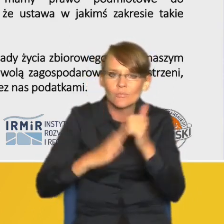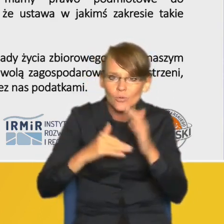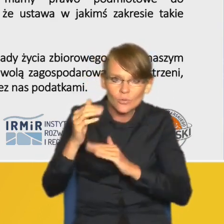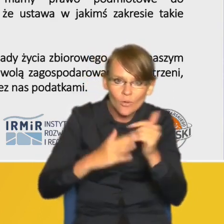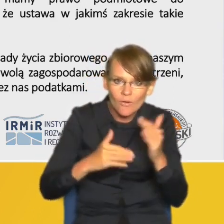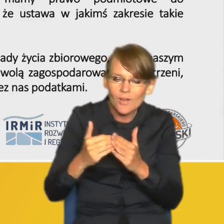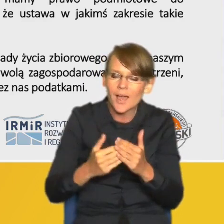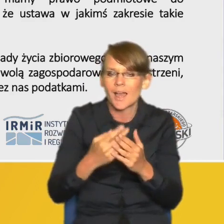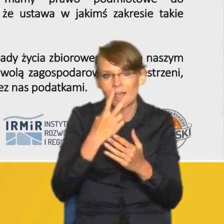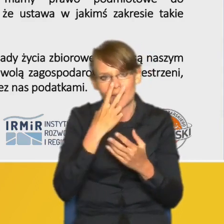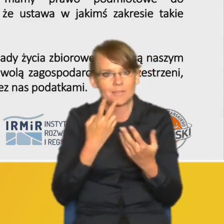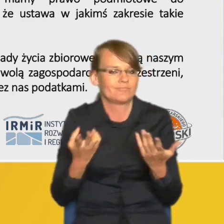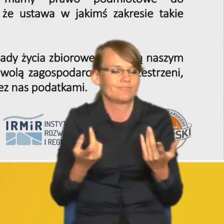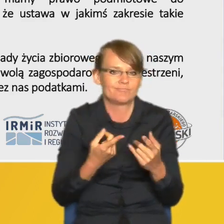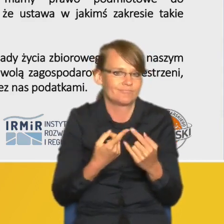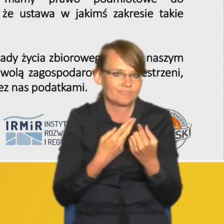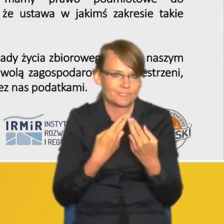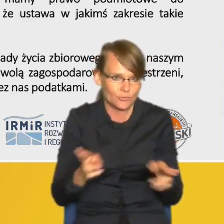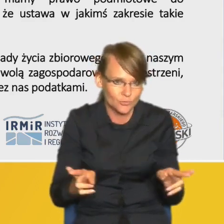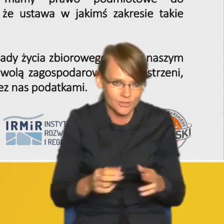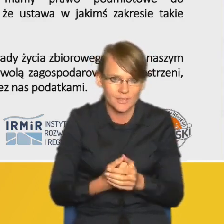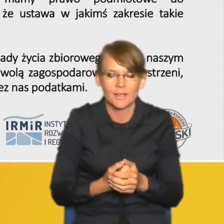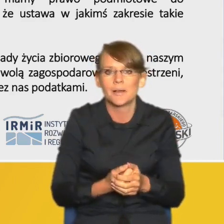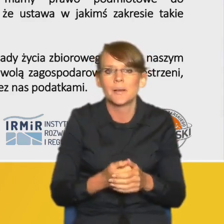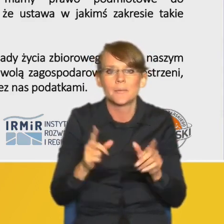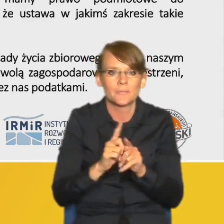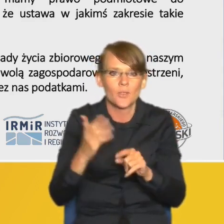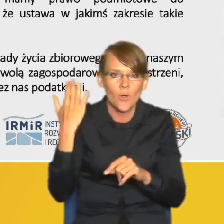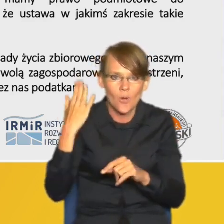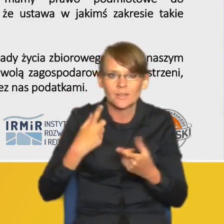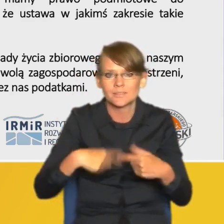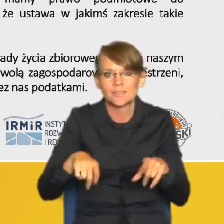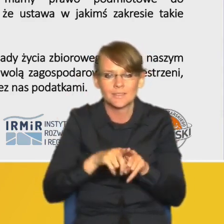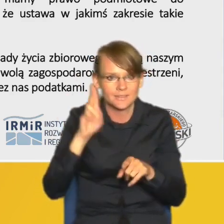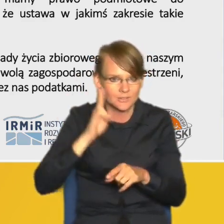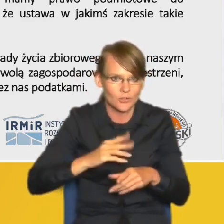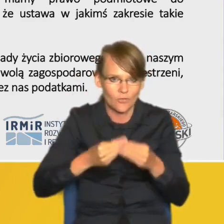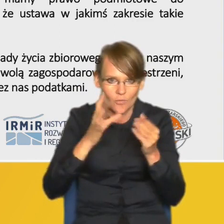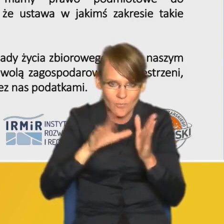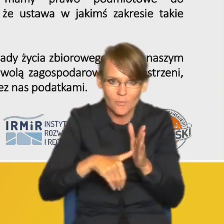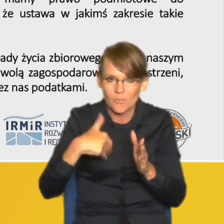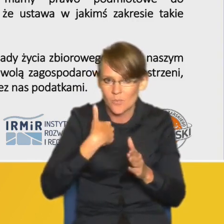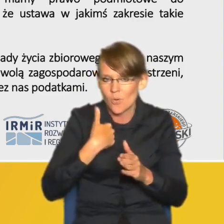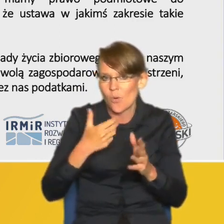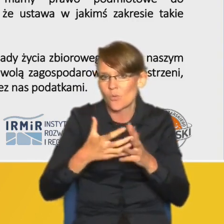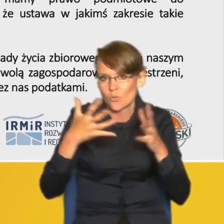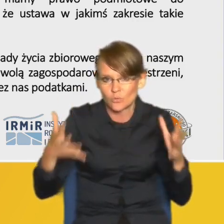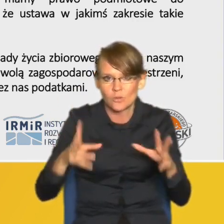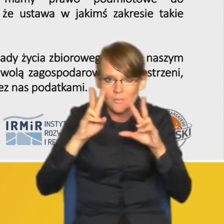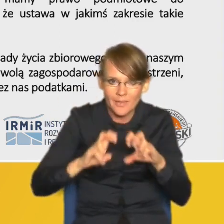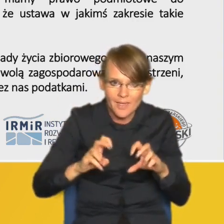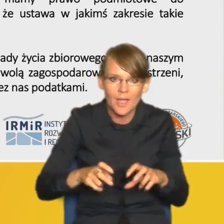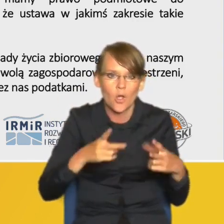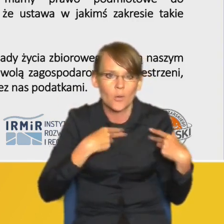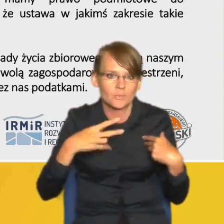ostatnie przed badaniami tutaj zespołu Instytutu Rozwoju Miast dosyć duże badania prowadzone w